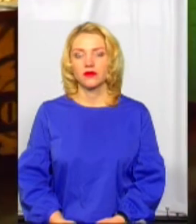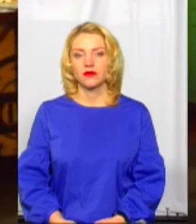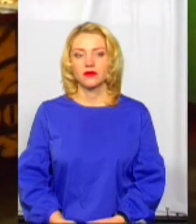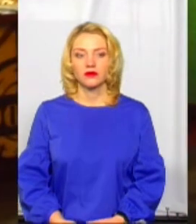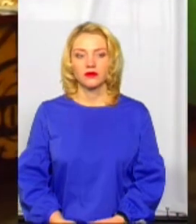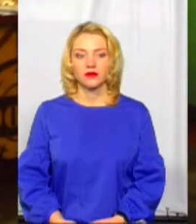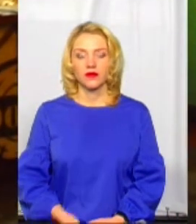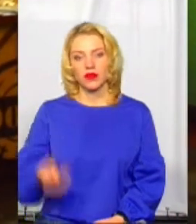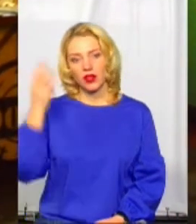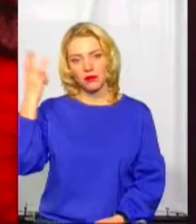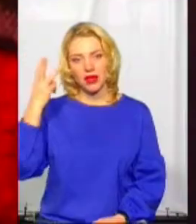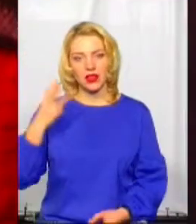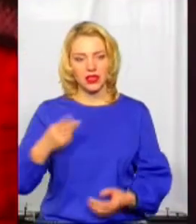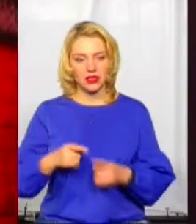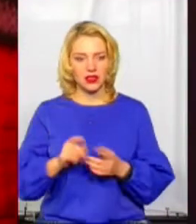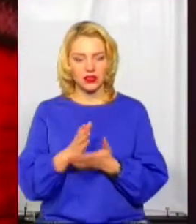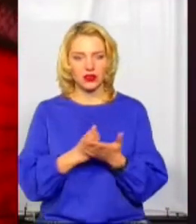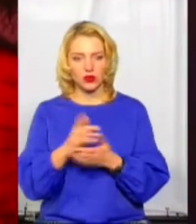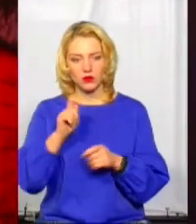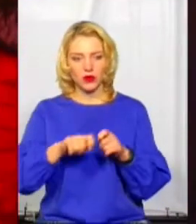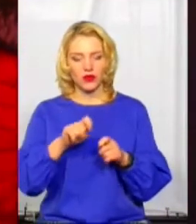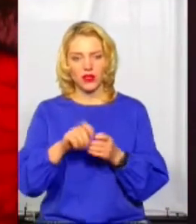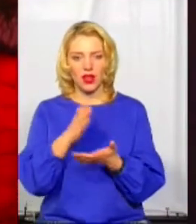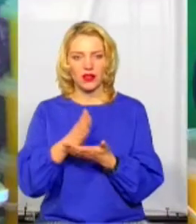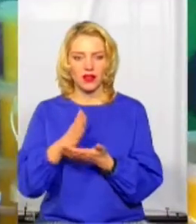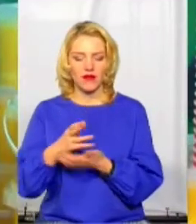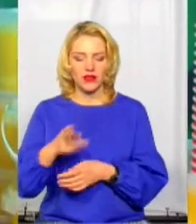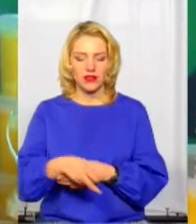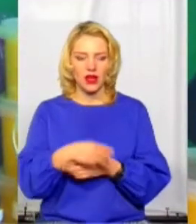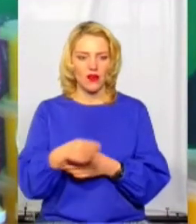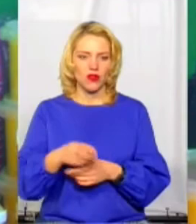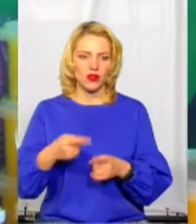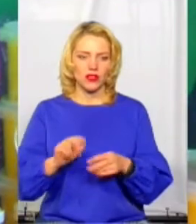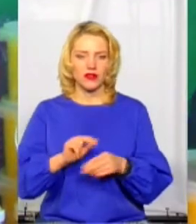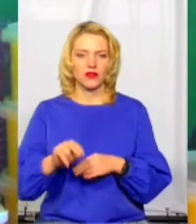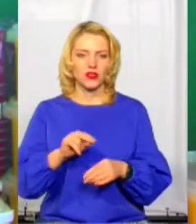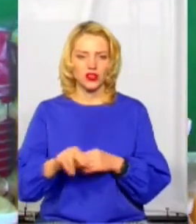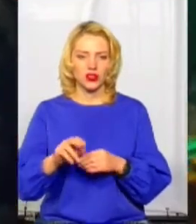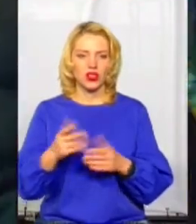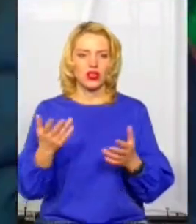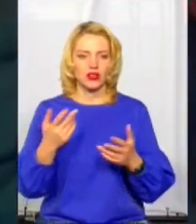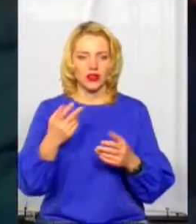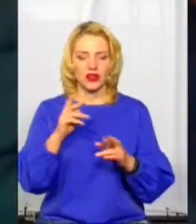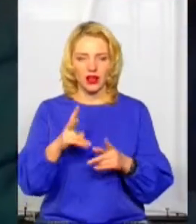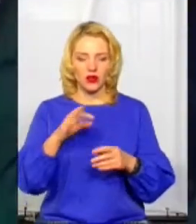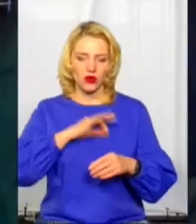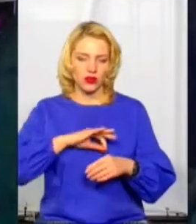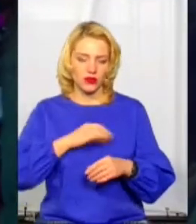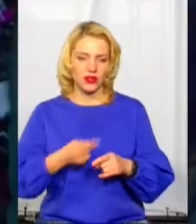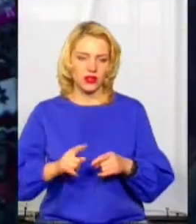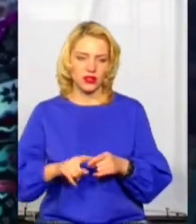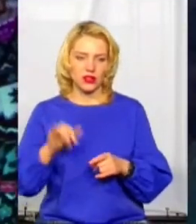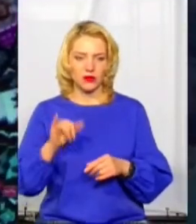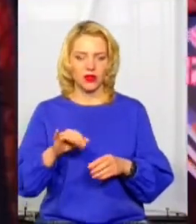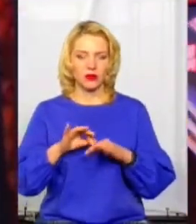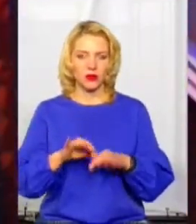Мельницькі надзвичайники перевіряли наявність вогнегасників, вчили працівників яток та будиночків ними користуватися та проводили бесіди